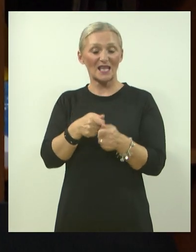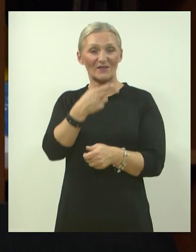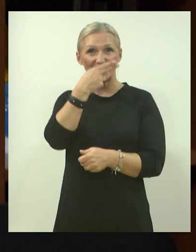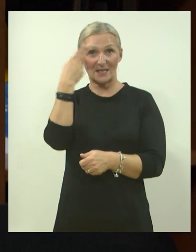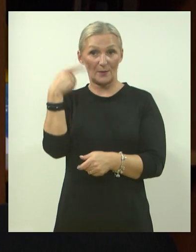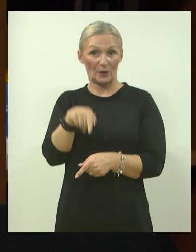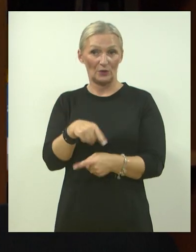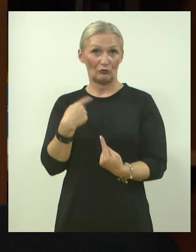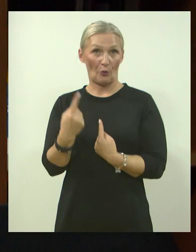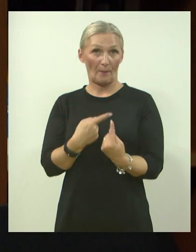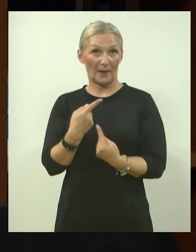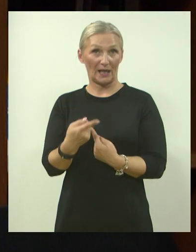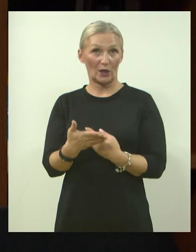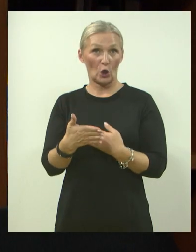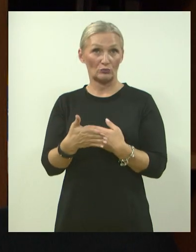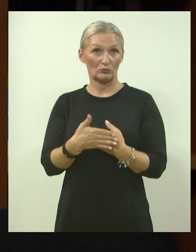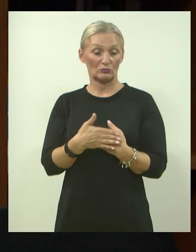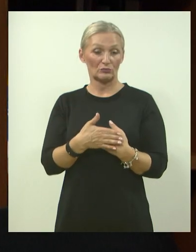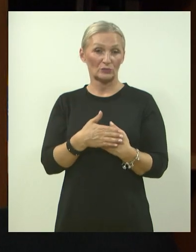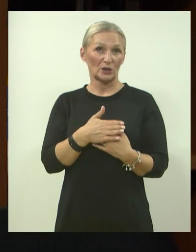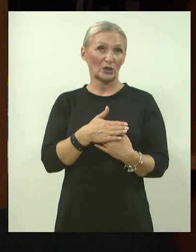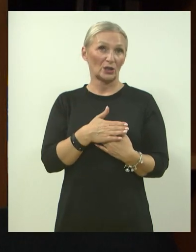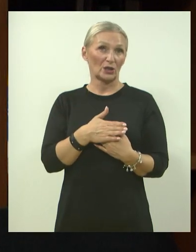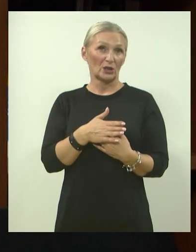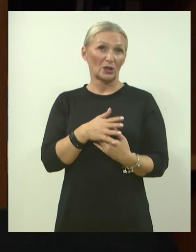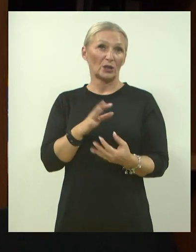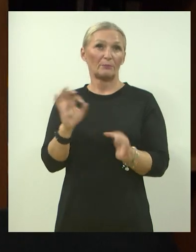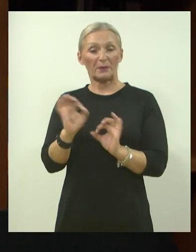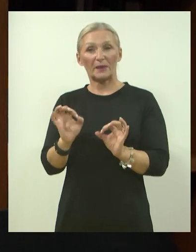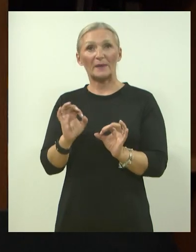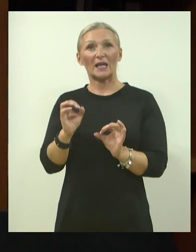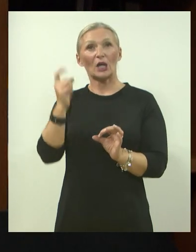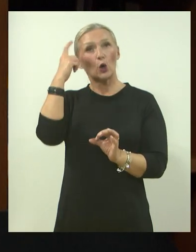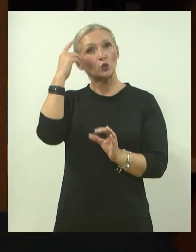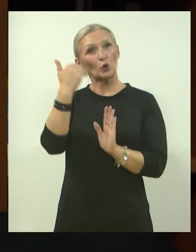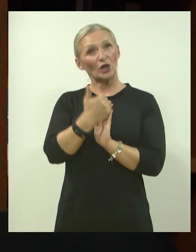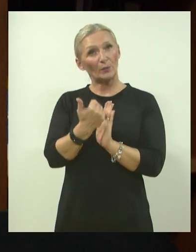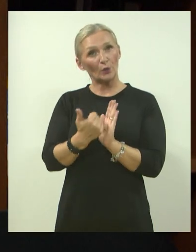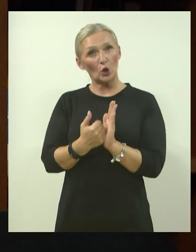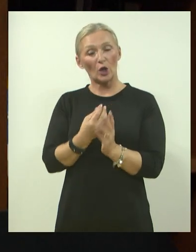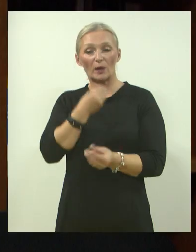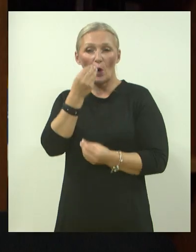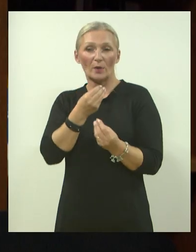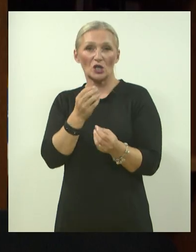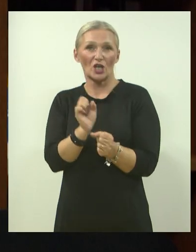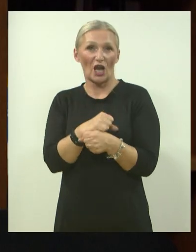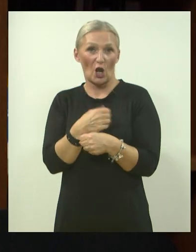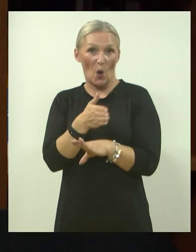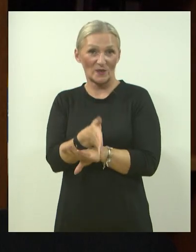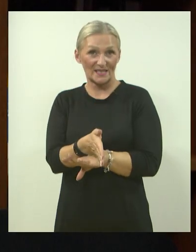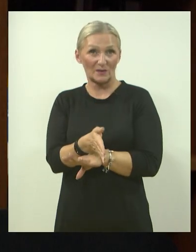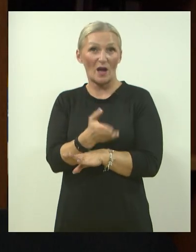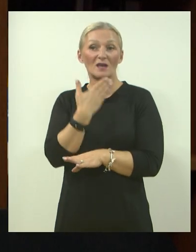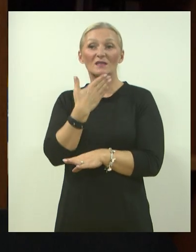pripremljeni kulturni program i obraćanje gostiju i na neki način